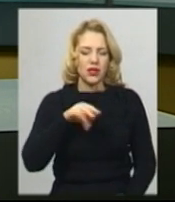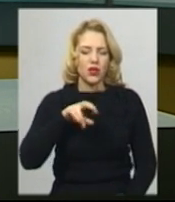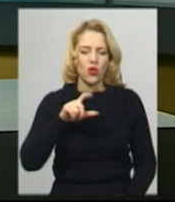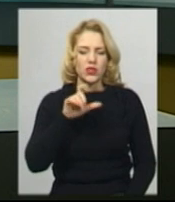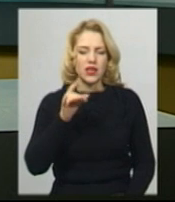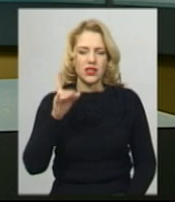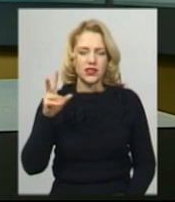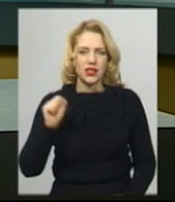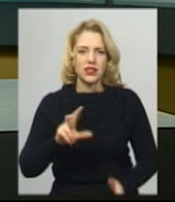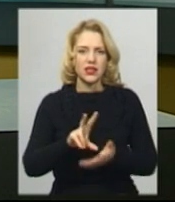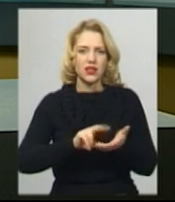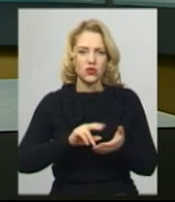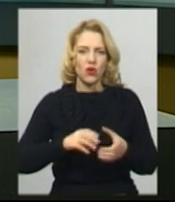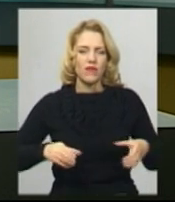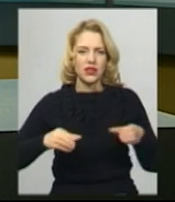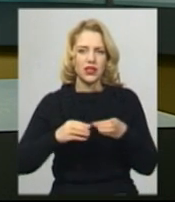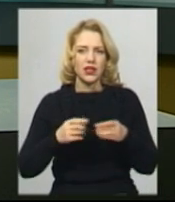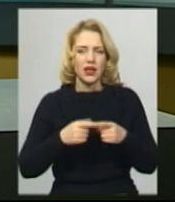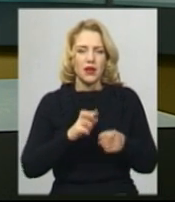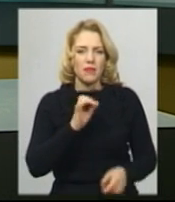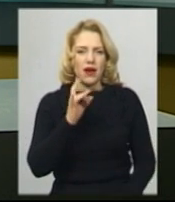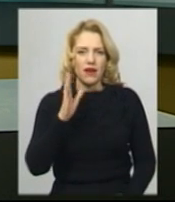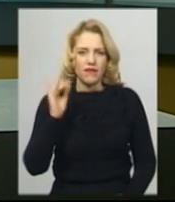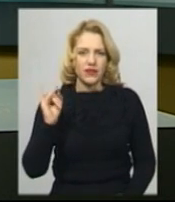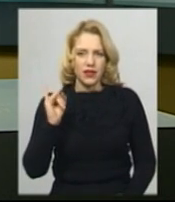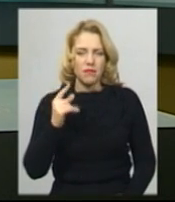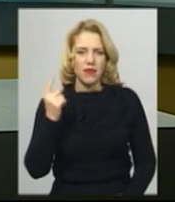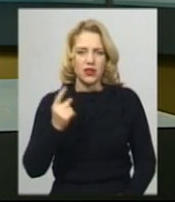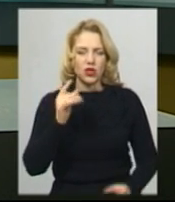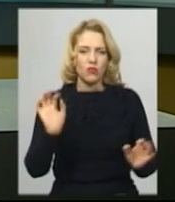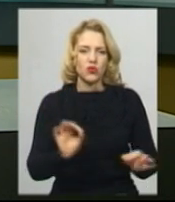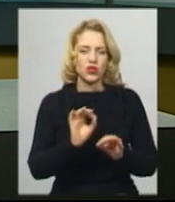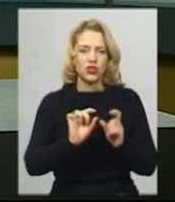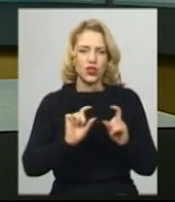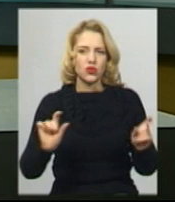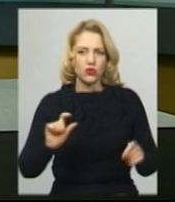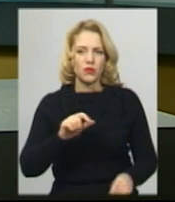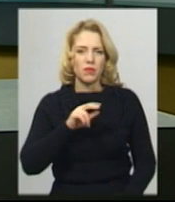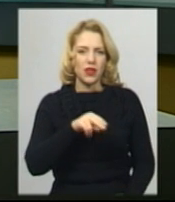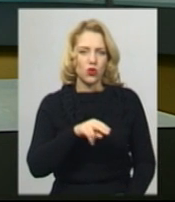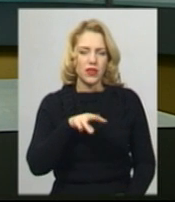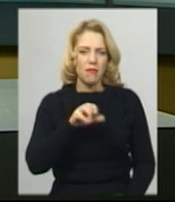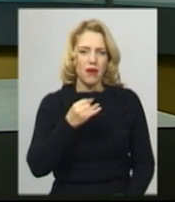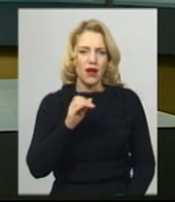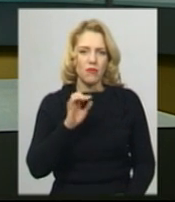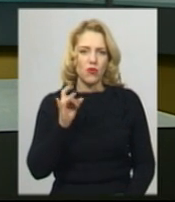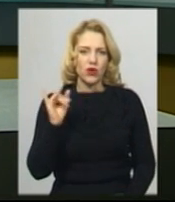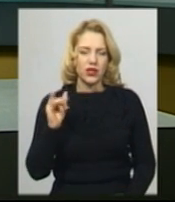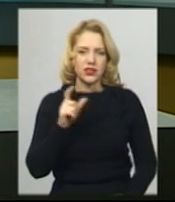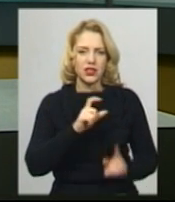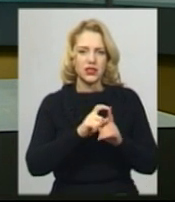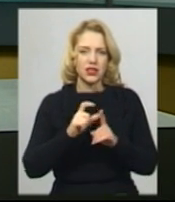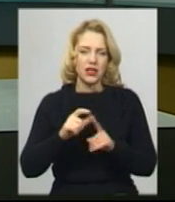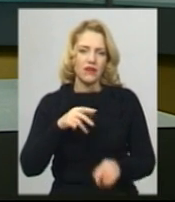зразковий аматорський театр «Танцю барви» Полтавської першої музичної школи імені Платона Майбороди. Зі слів Лариси